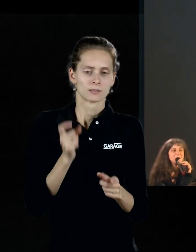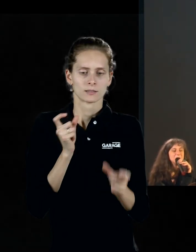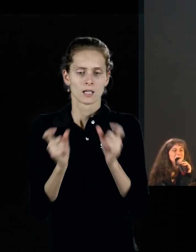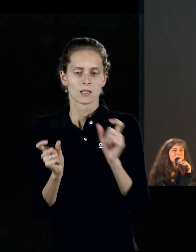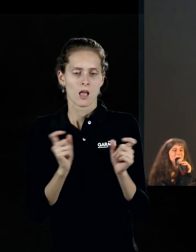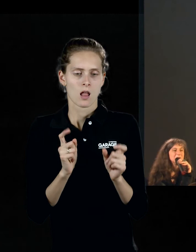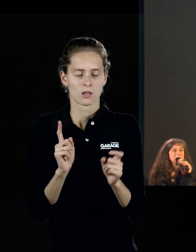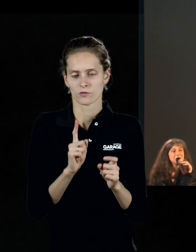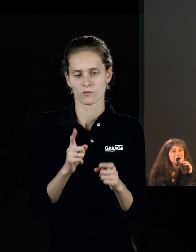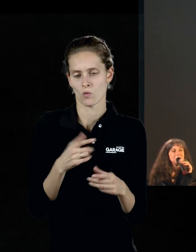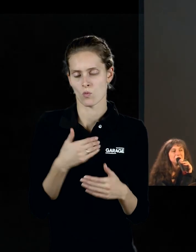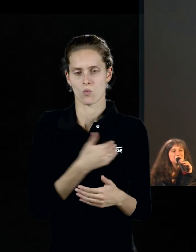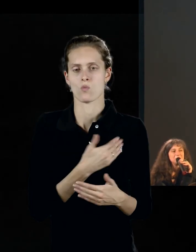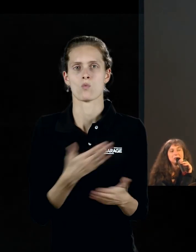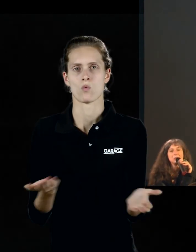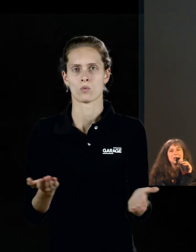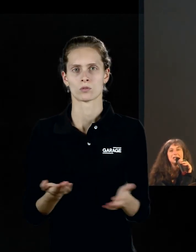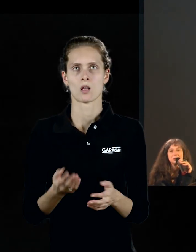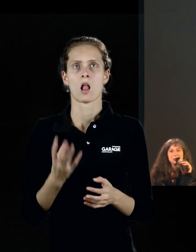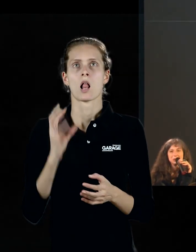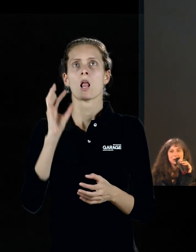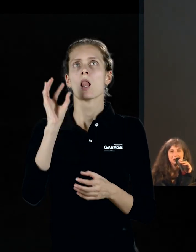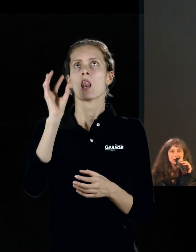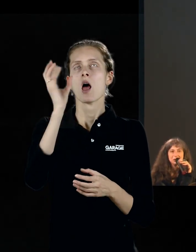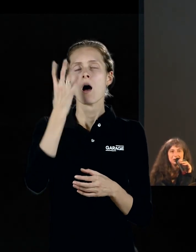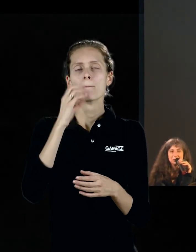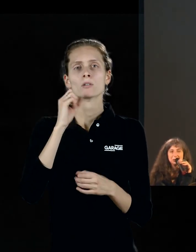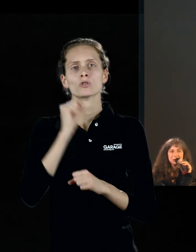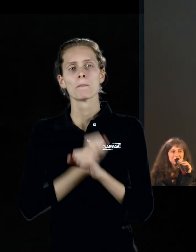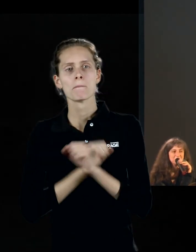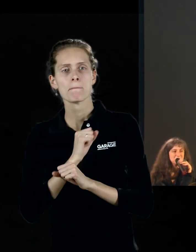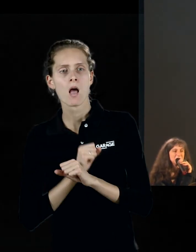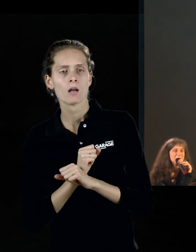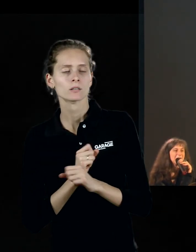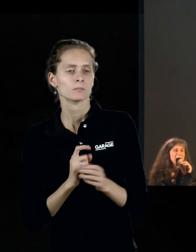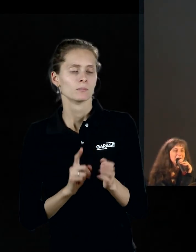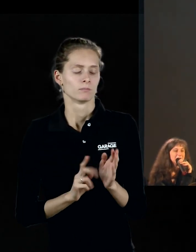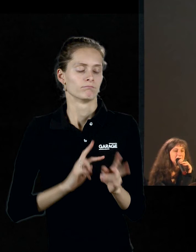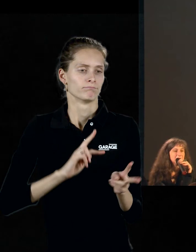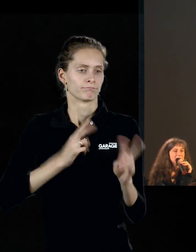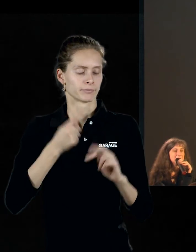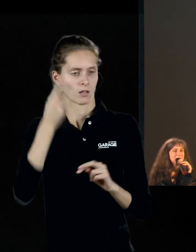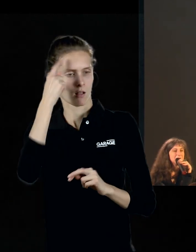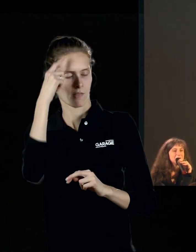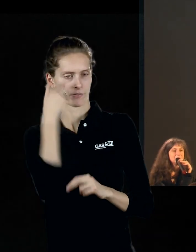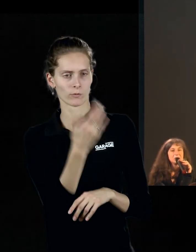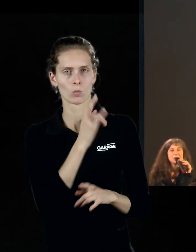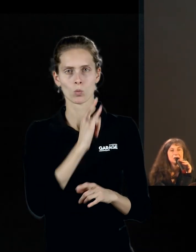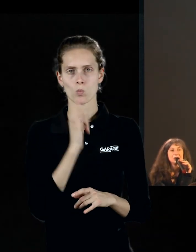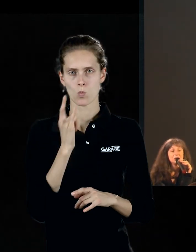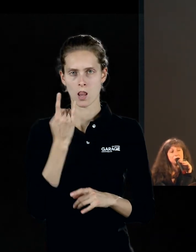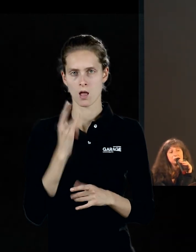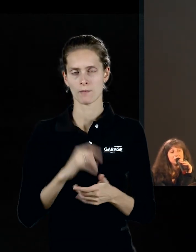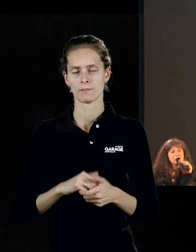чего угодно. Вот такая лампочка какой-то, механизм, который становится головой этой куклы. Вот самые разные